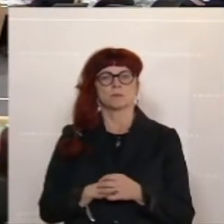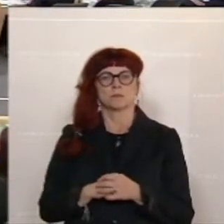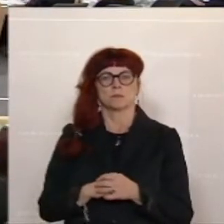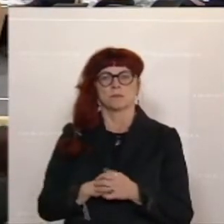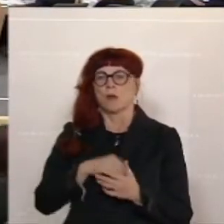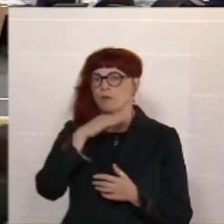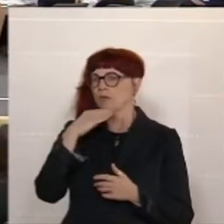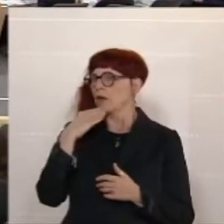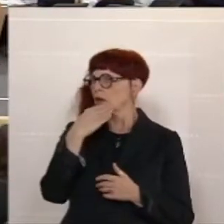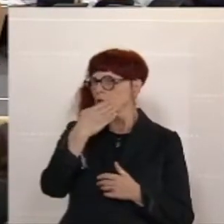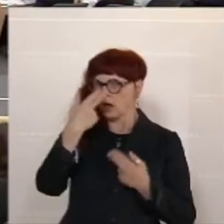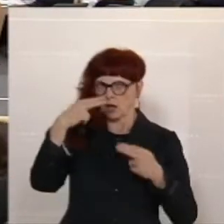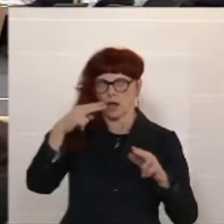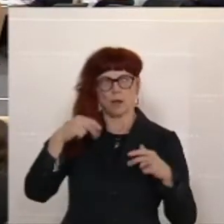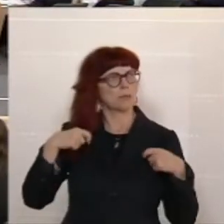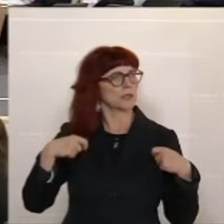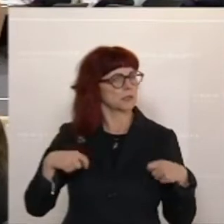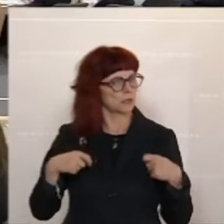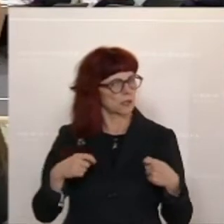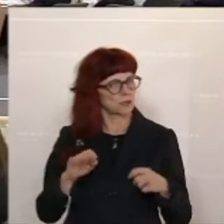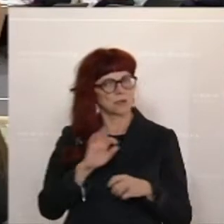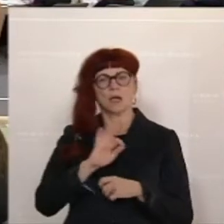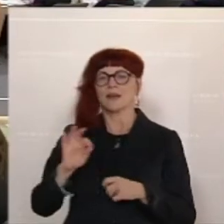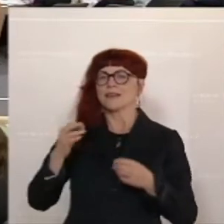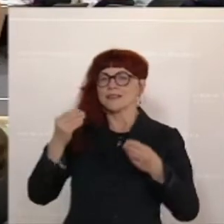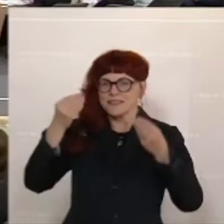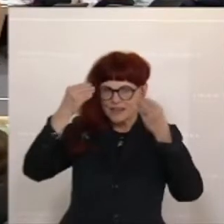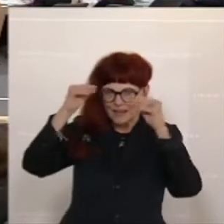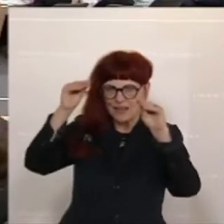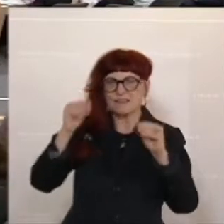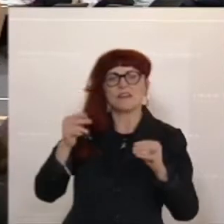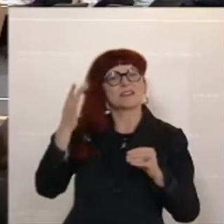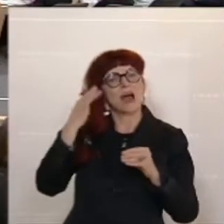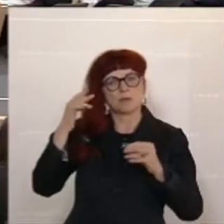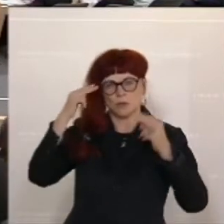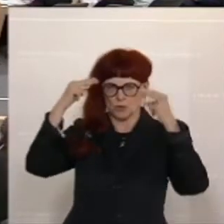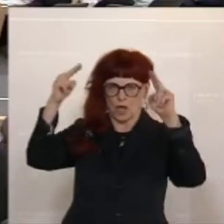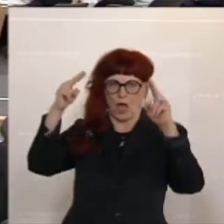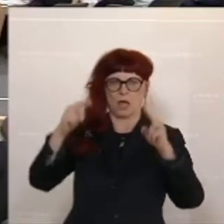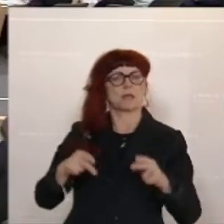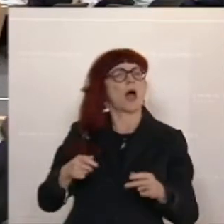Vielen Dank, Herr Präsident. Sehr geehrte Damen und Herren Abgeordnete.